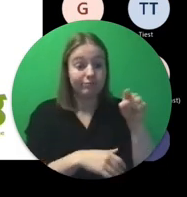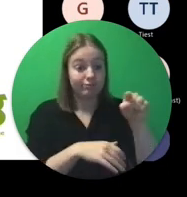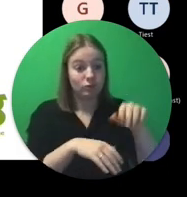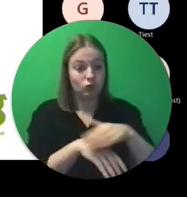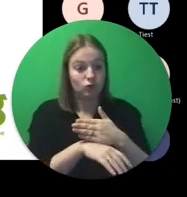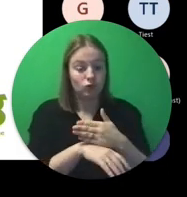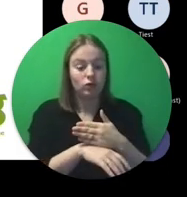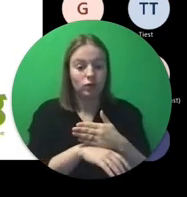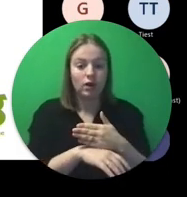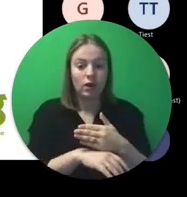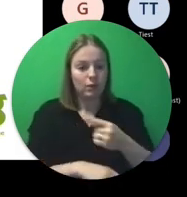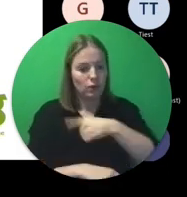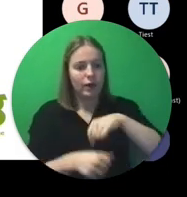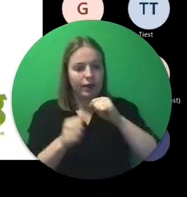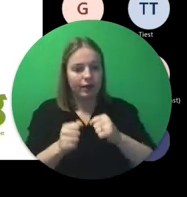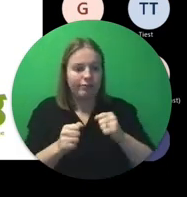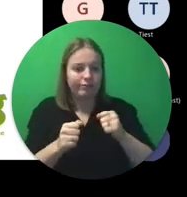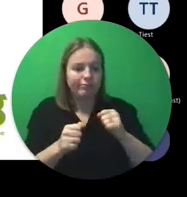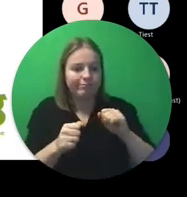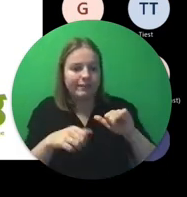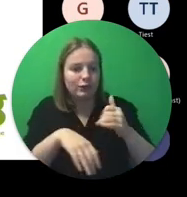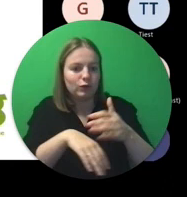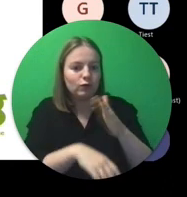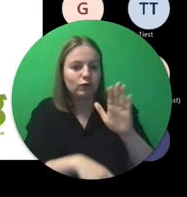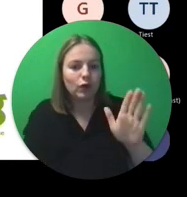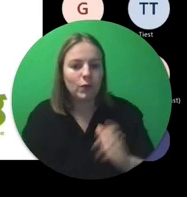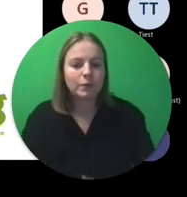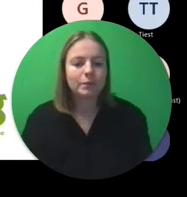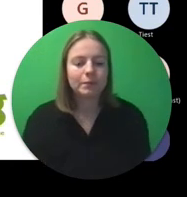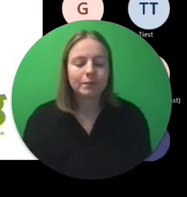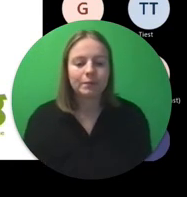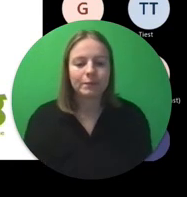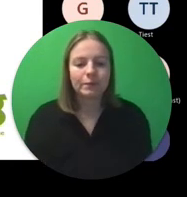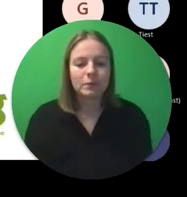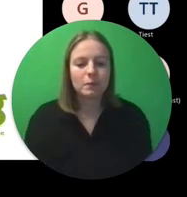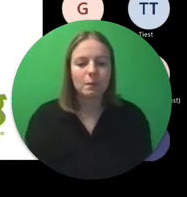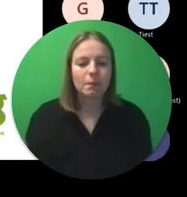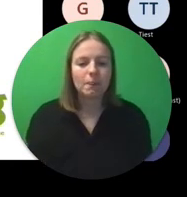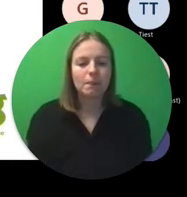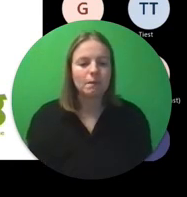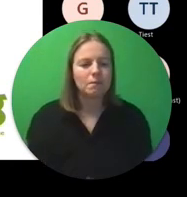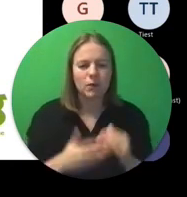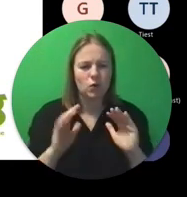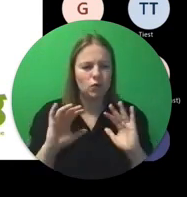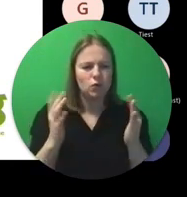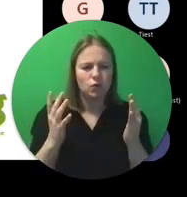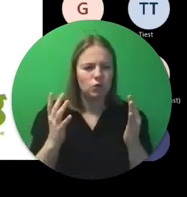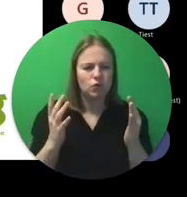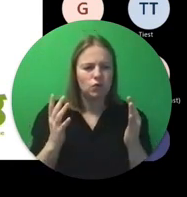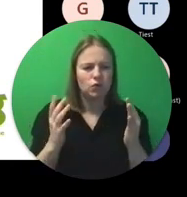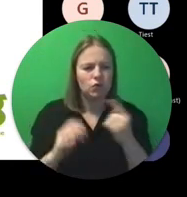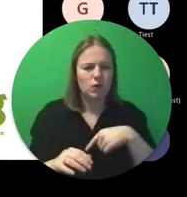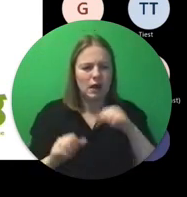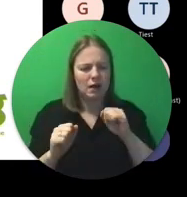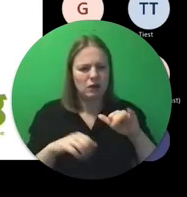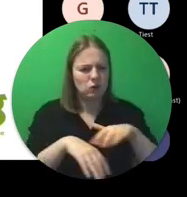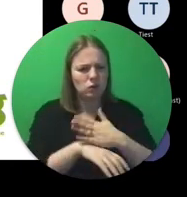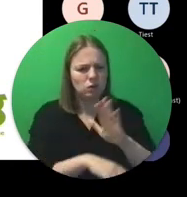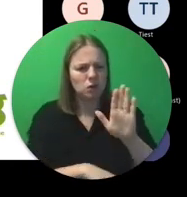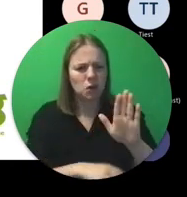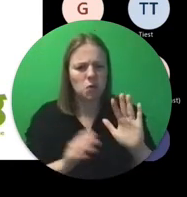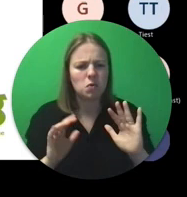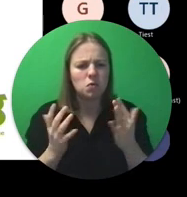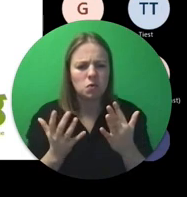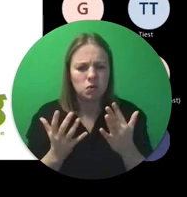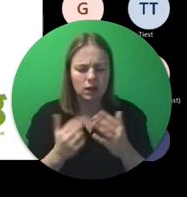kunnen wij zeker iets betekenen. Op welke manier kunnen we iets betekenen voor